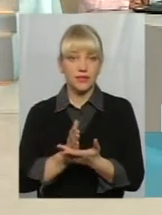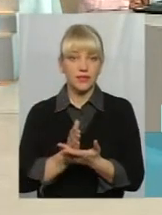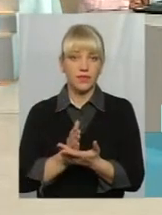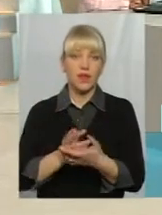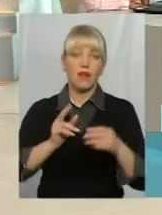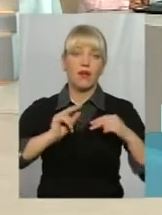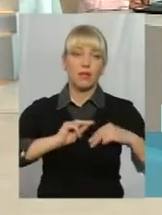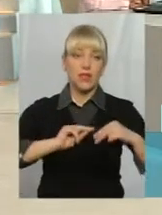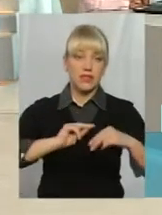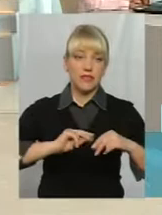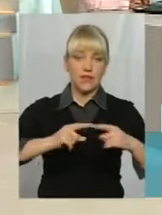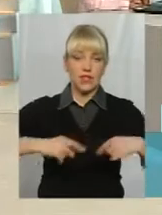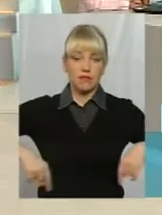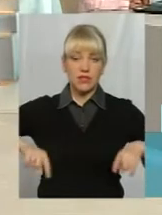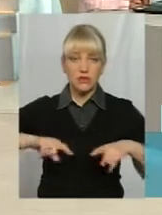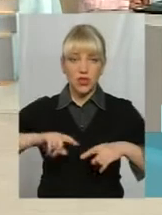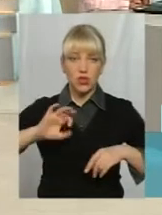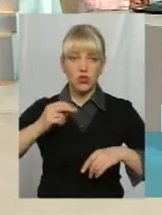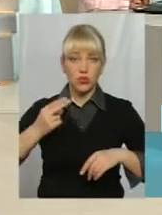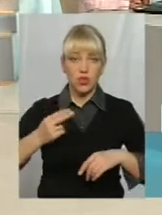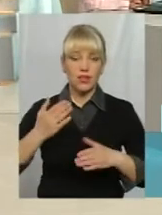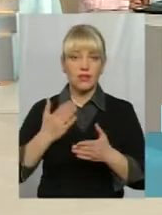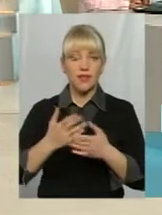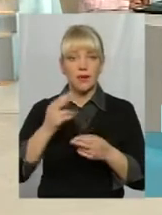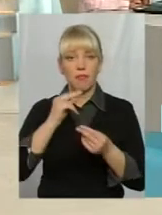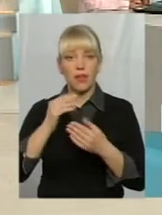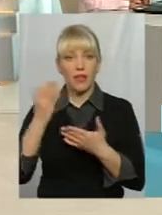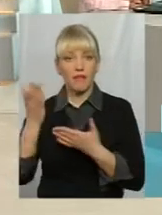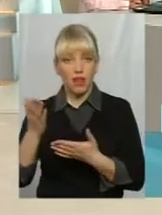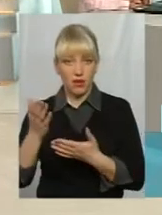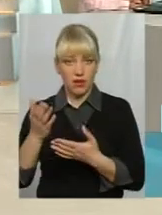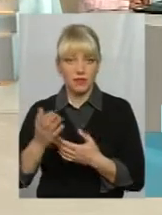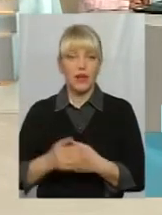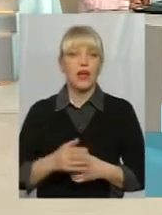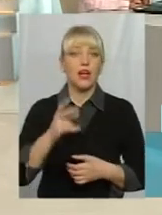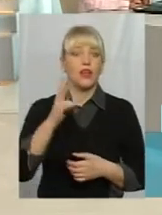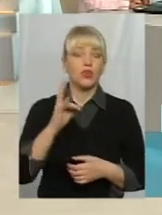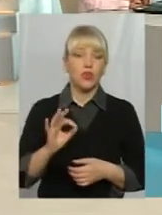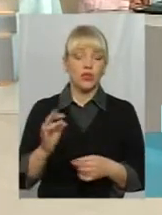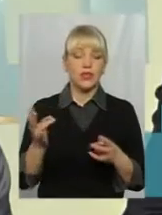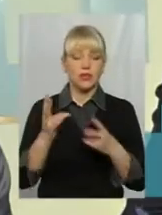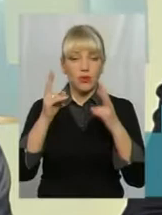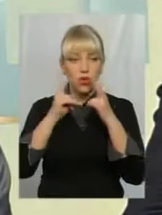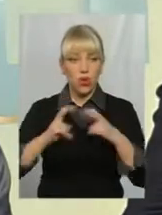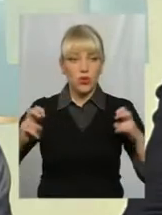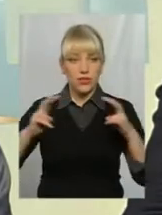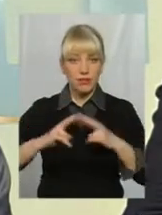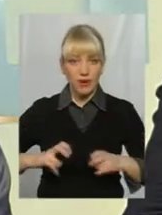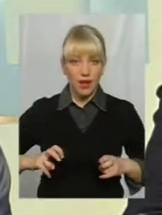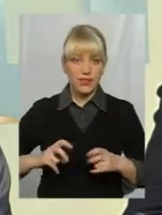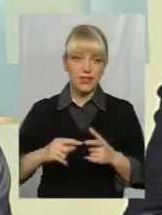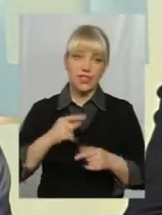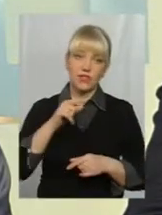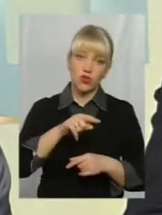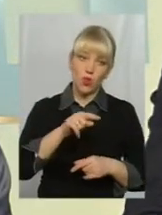працівникам соціальної сфери є перевага. Так. Але необхідно розібратись чи в тому